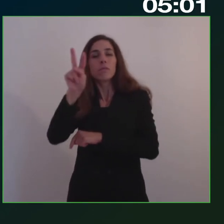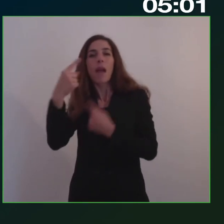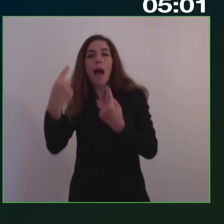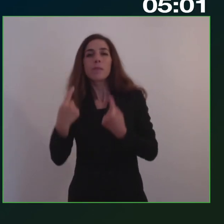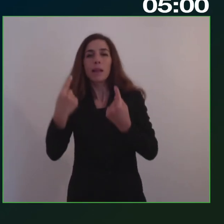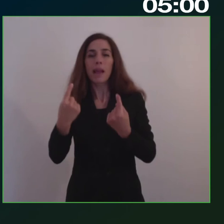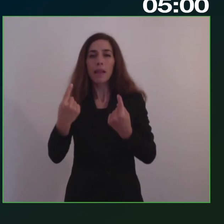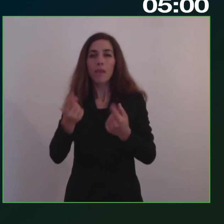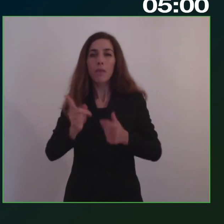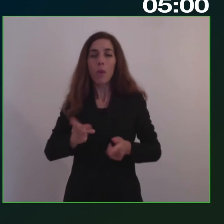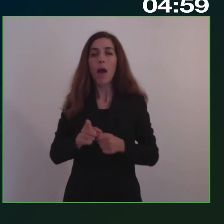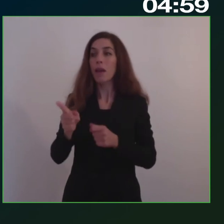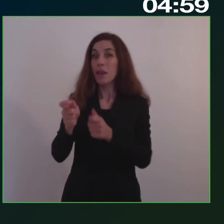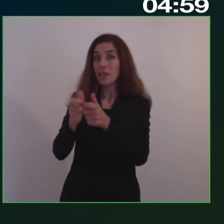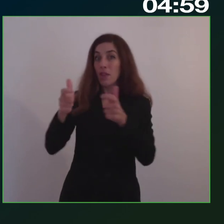domanda di sviluppo.